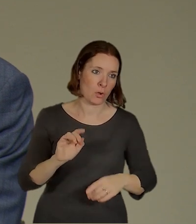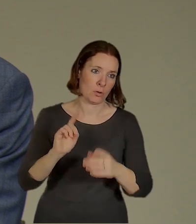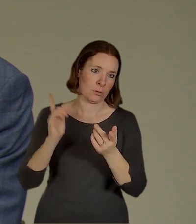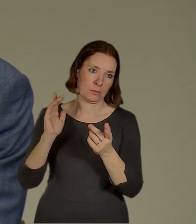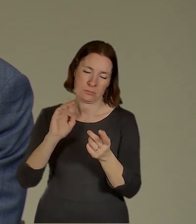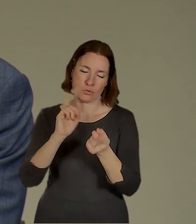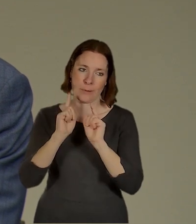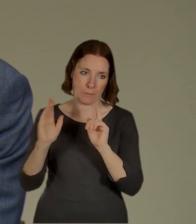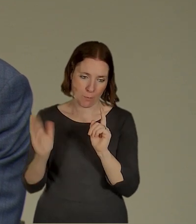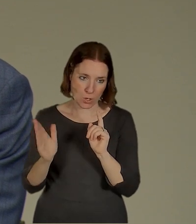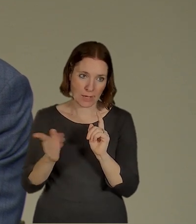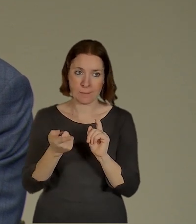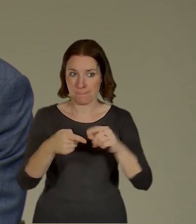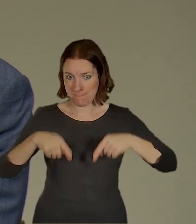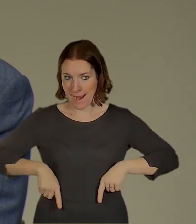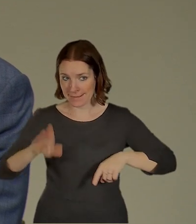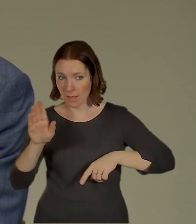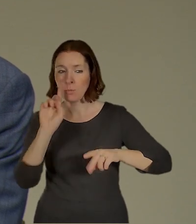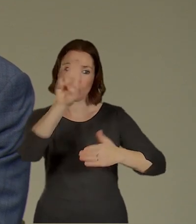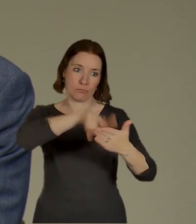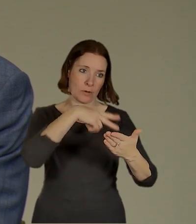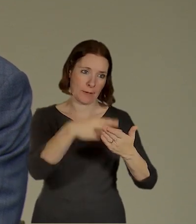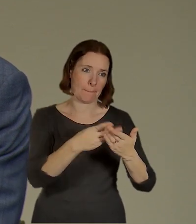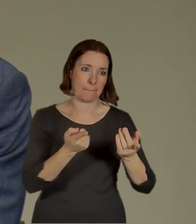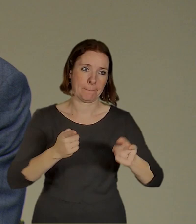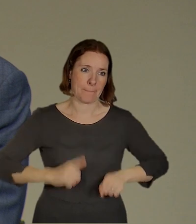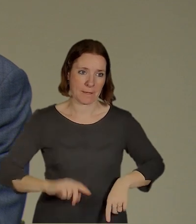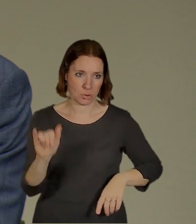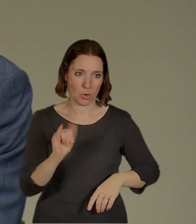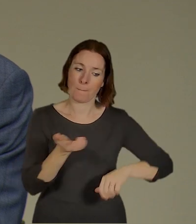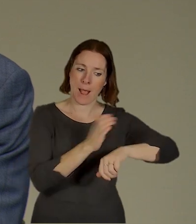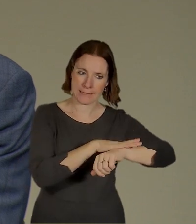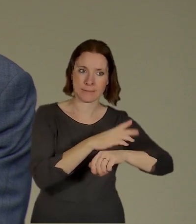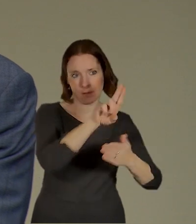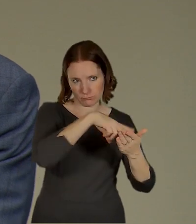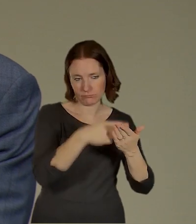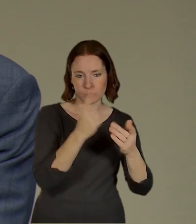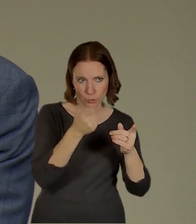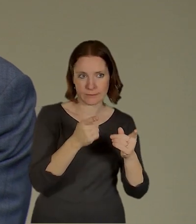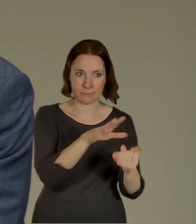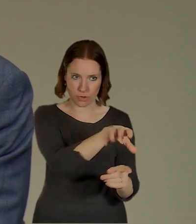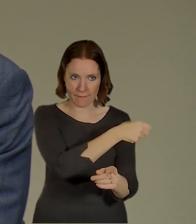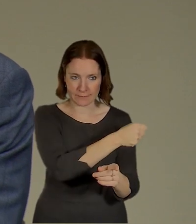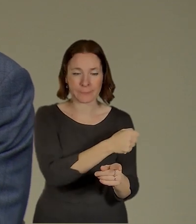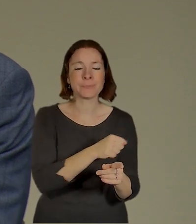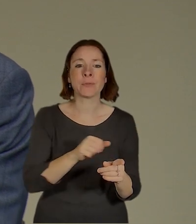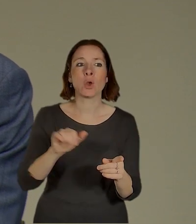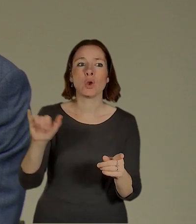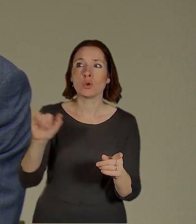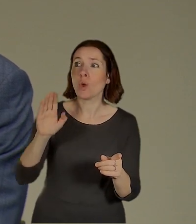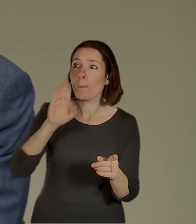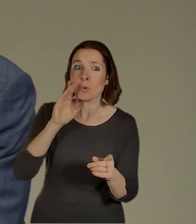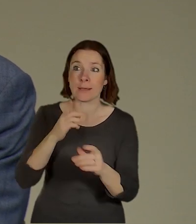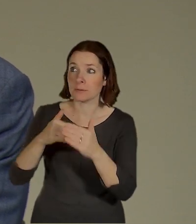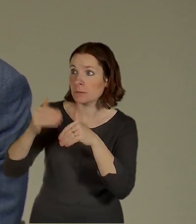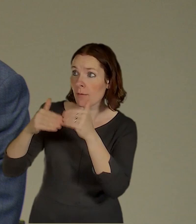potřebujeme si to přendat na vlastnictví magistrátu. A development, který tam bude, bude docela určitě v